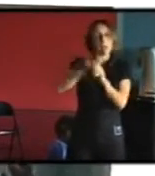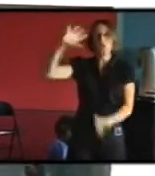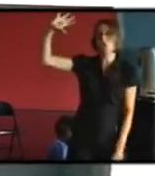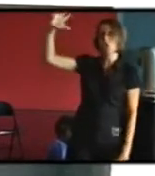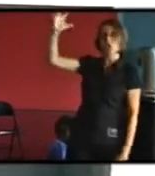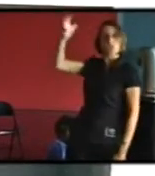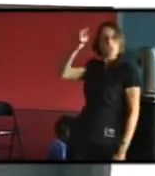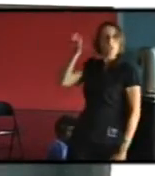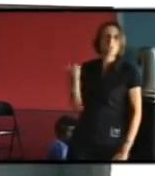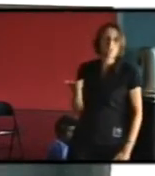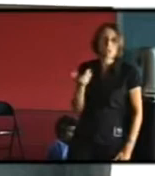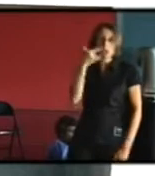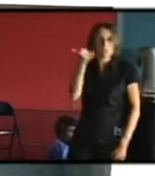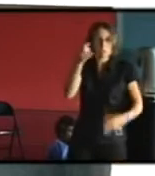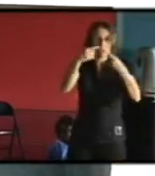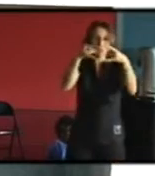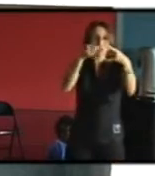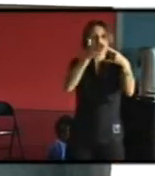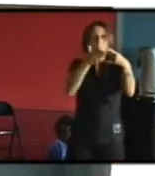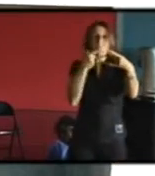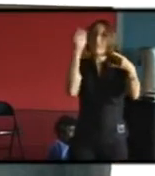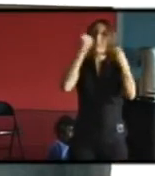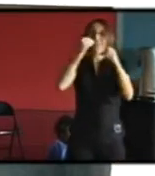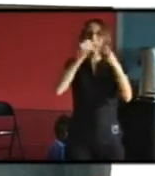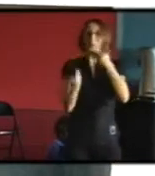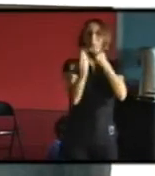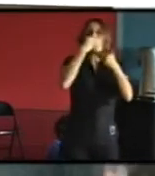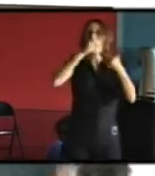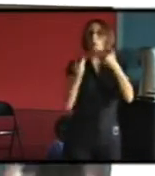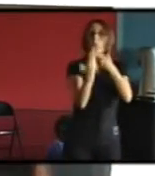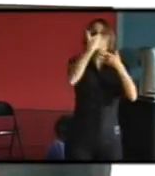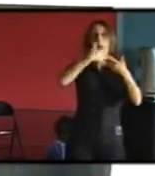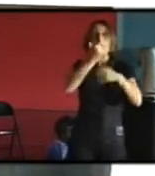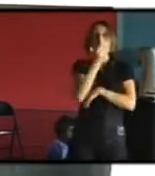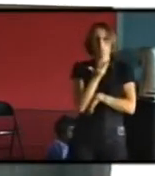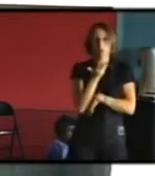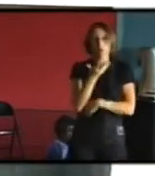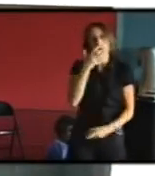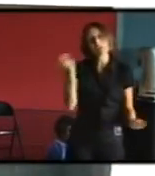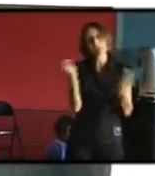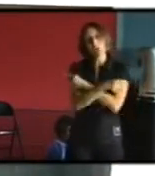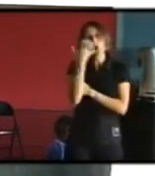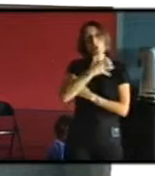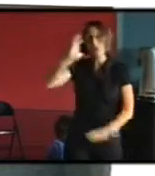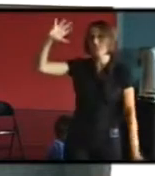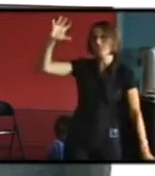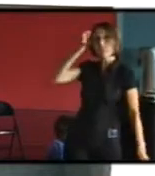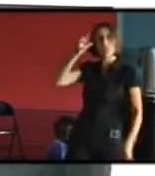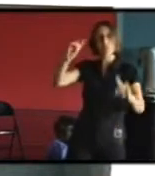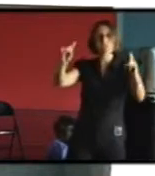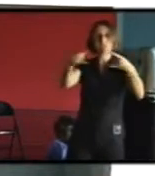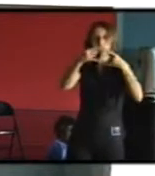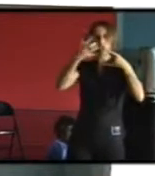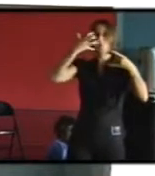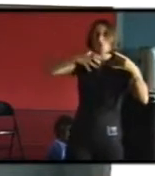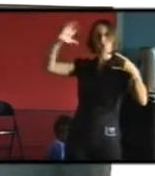ça ne sert à rien d'avoir des matériaux qui sont de bonne isolant l'hiver et qui vous font crever de chaleur l'été parce que le problème de